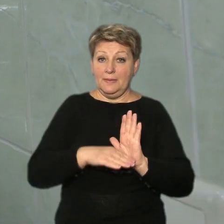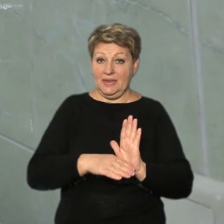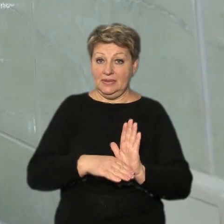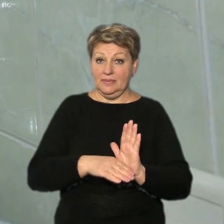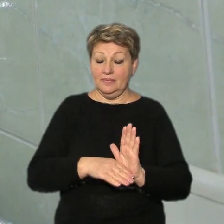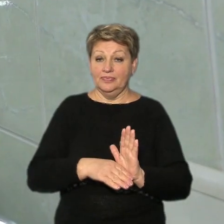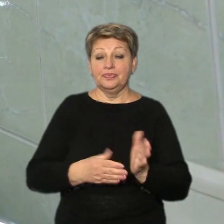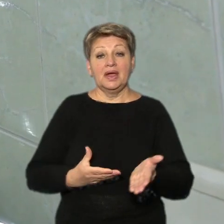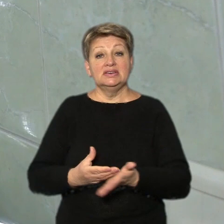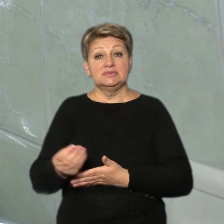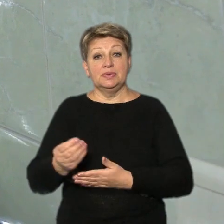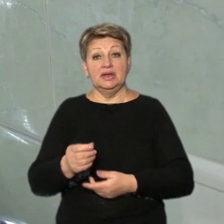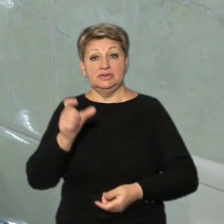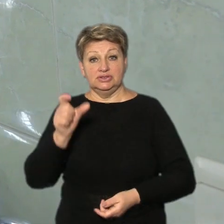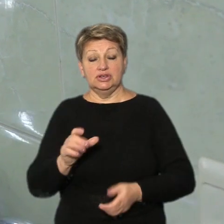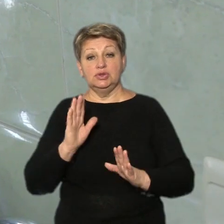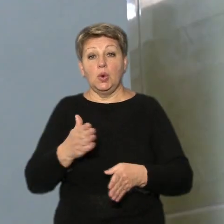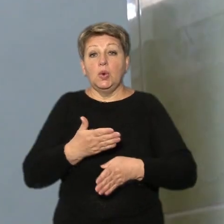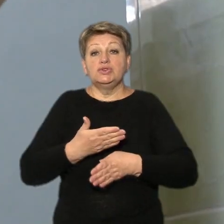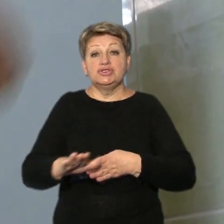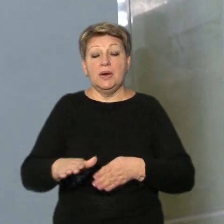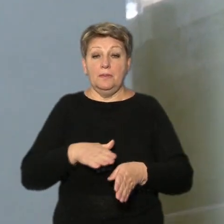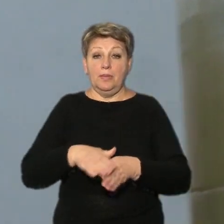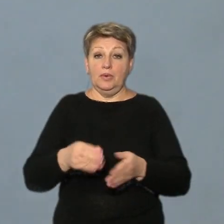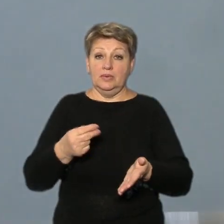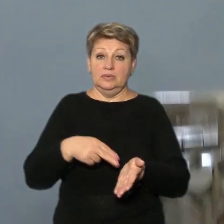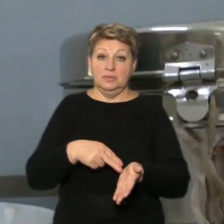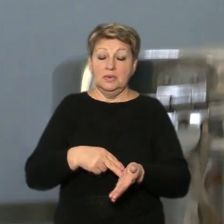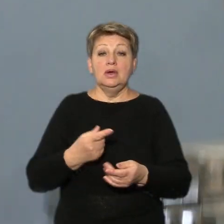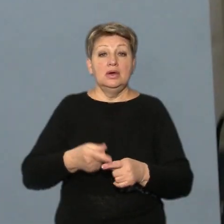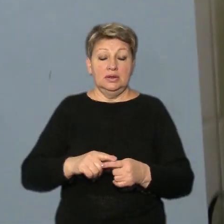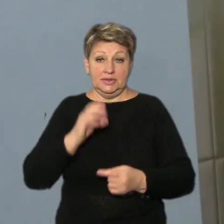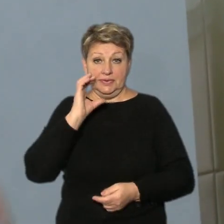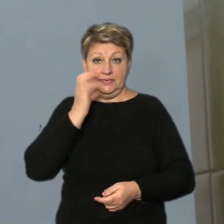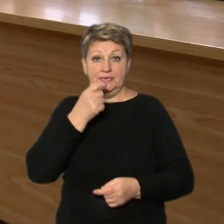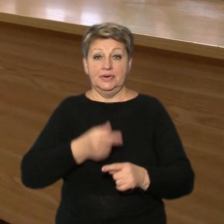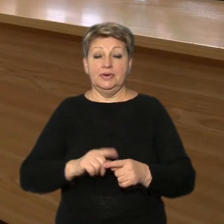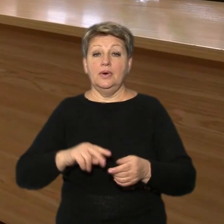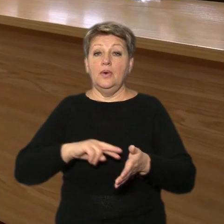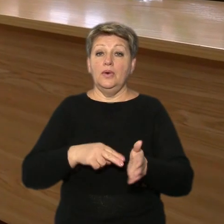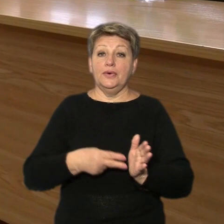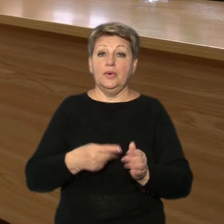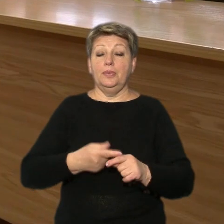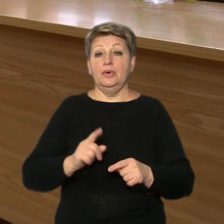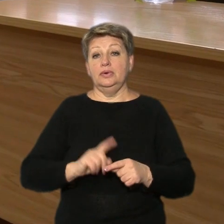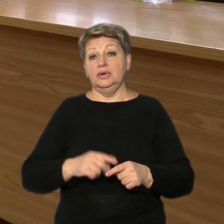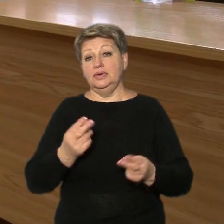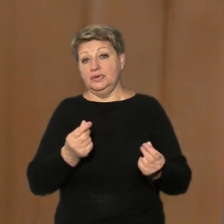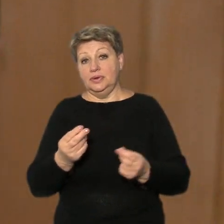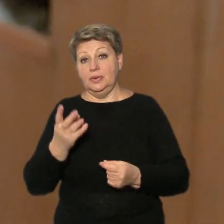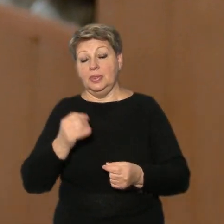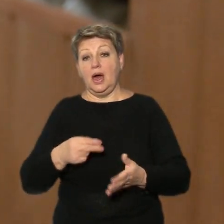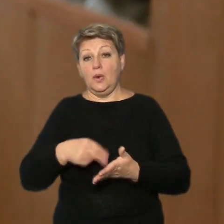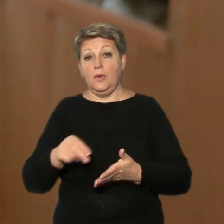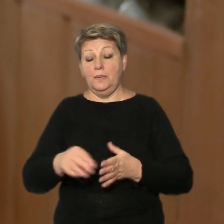Сплачує пацієнт лише частину від повної вартості, а це суттєво заощаджує витрати на купівлю ліків, говорить Наталія Гуркун.